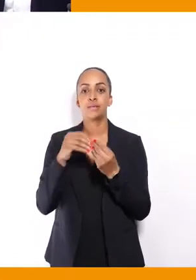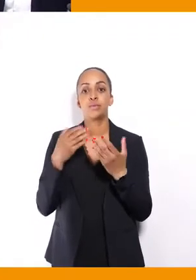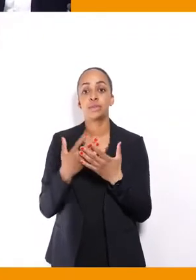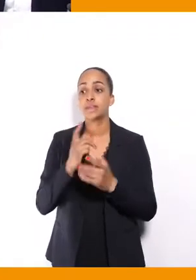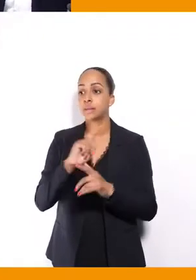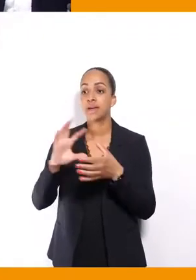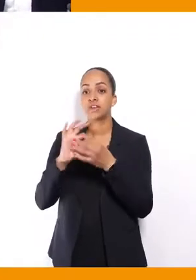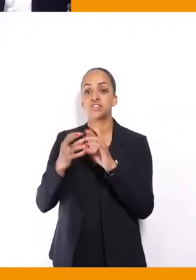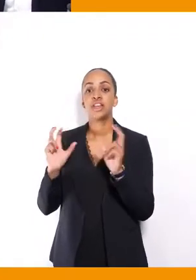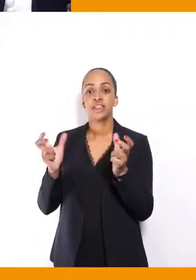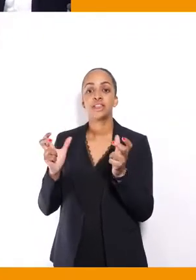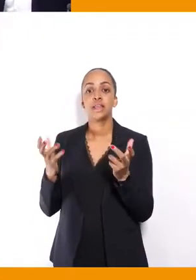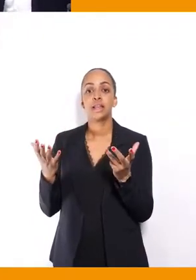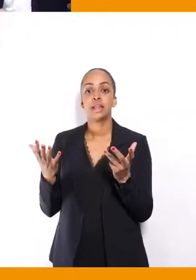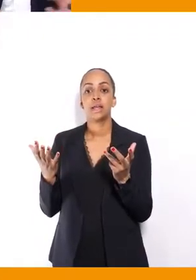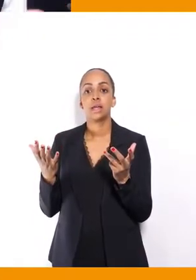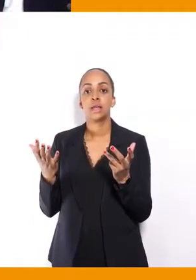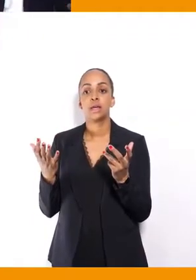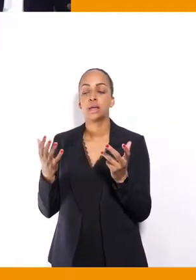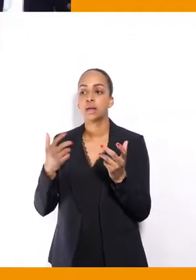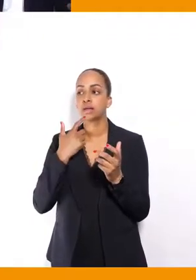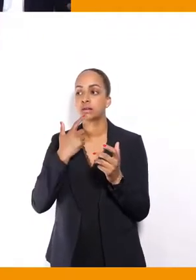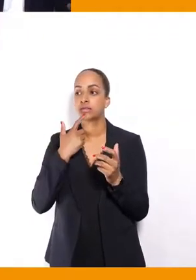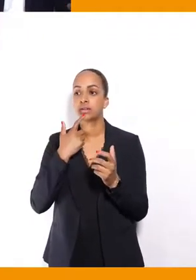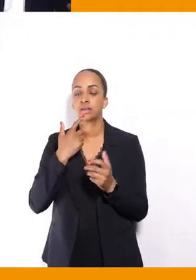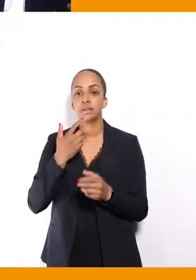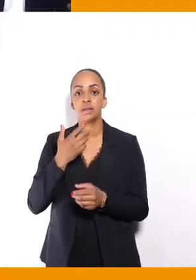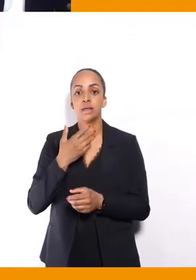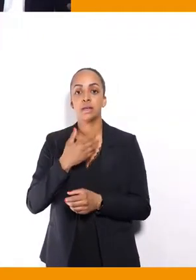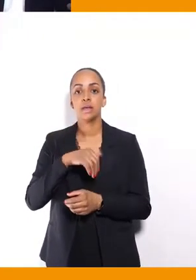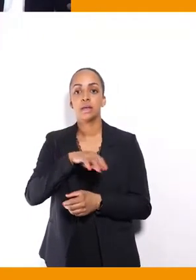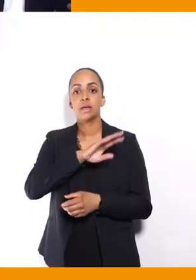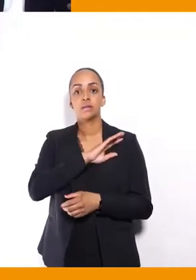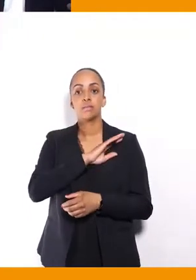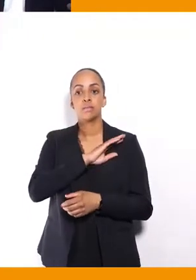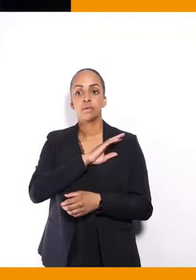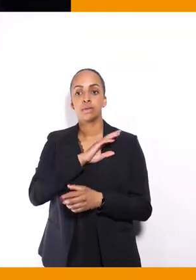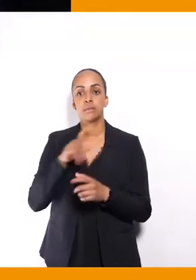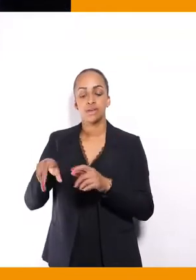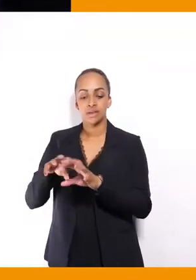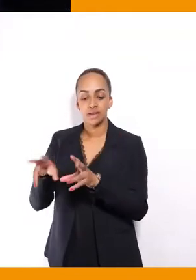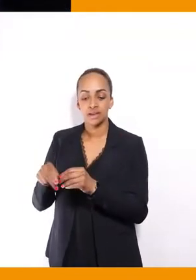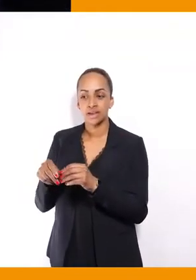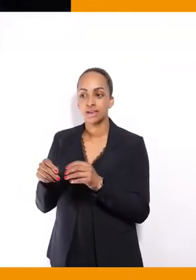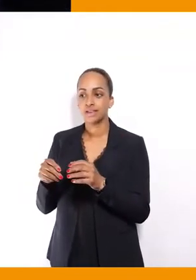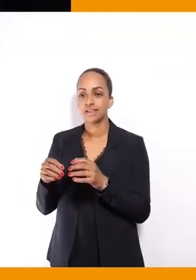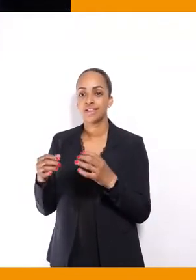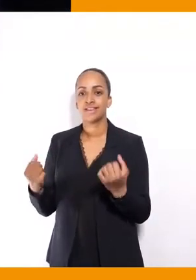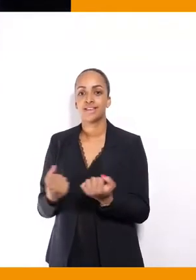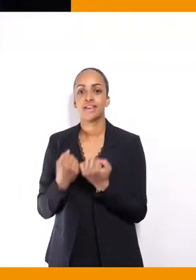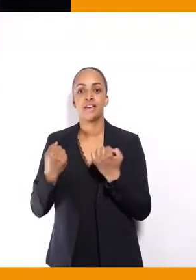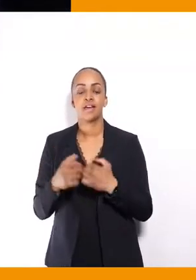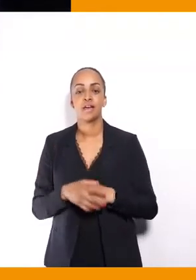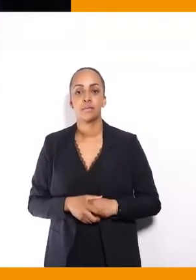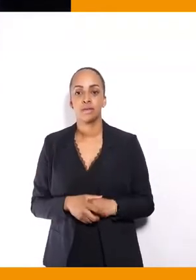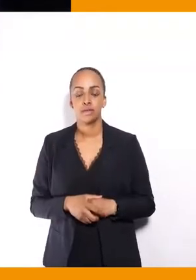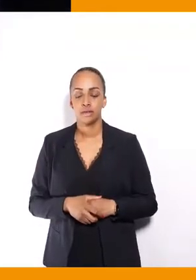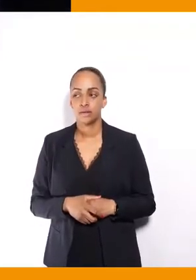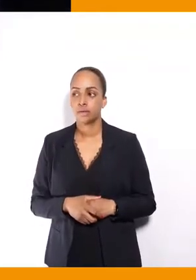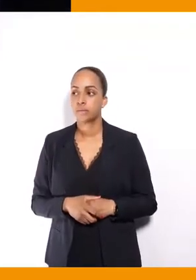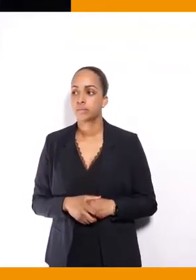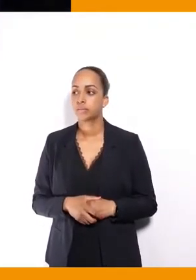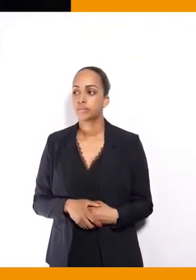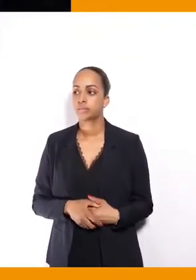télévision, ce qui repose aussi la responsabilité de l'accessibilité sur les équipes de campagne. Exactement, c'est vraiment une responsabilité partagée, à la fois pour